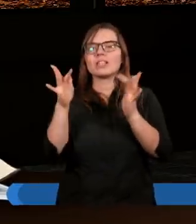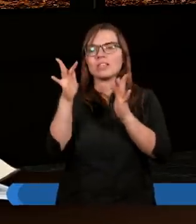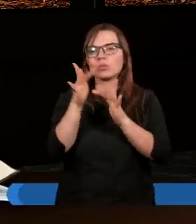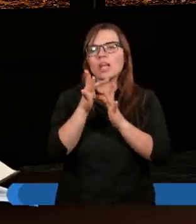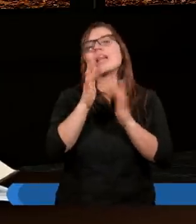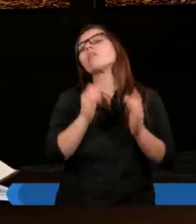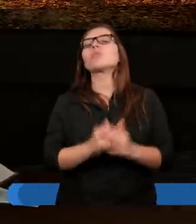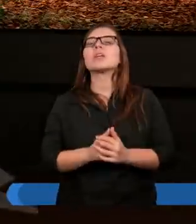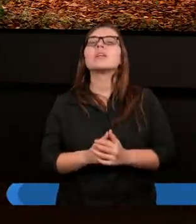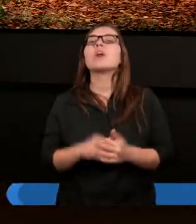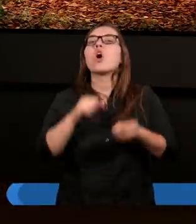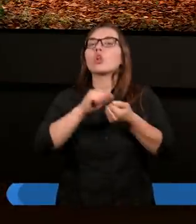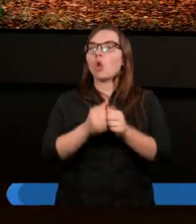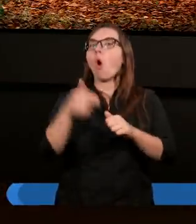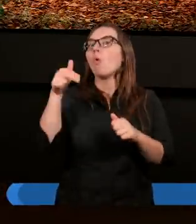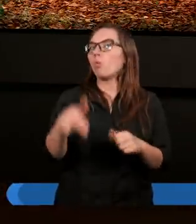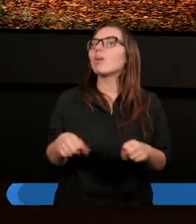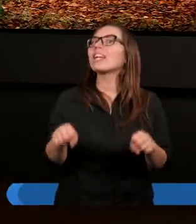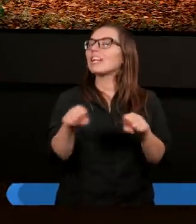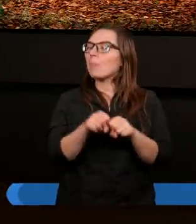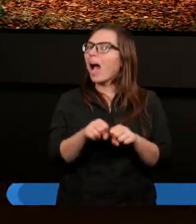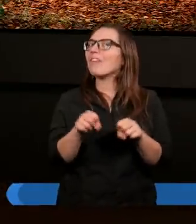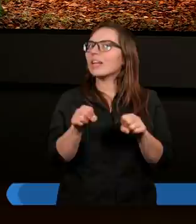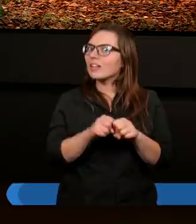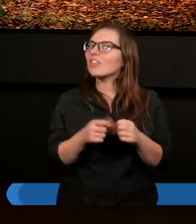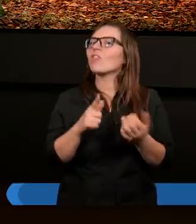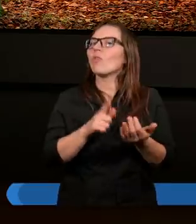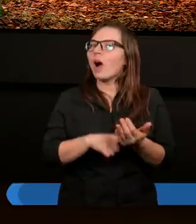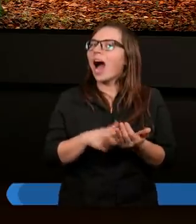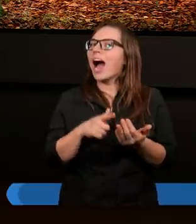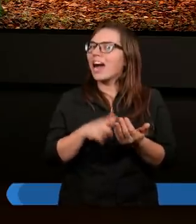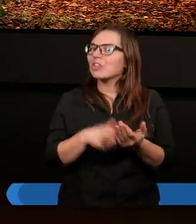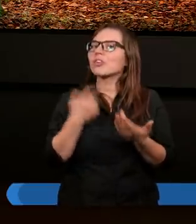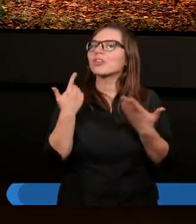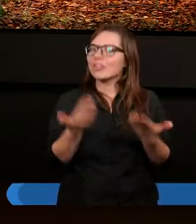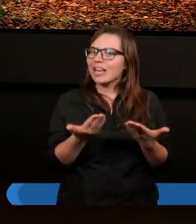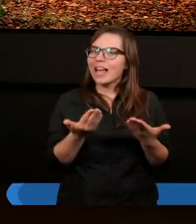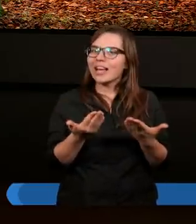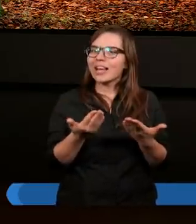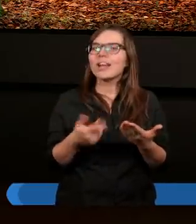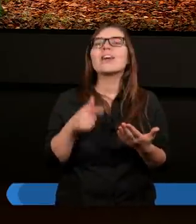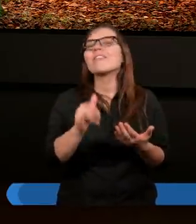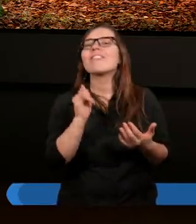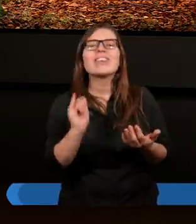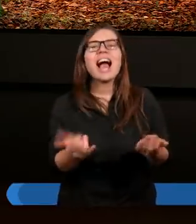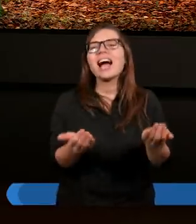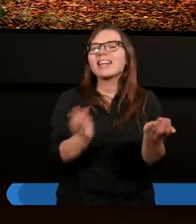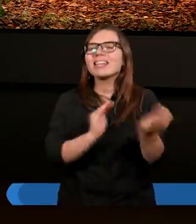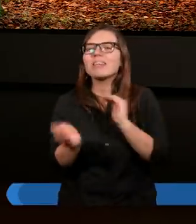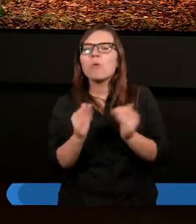Jezusie. I są usprawiedliwieni. Właśnie. I teraz w jaki sposób